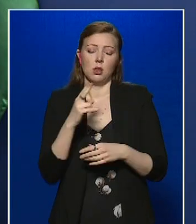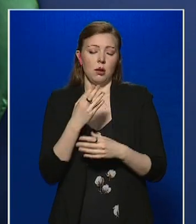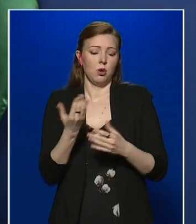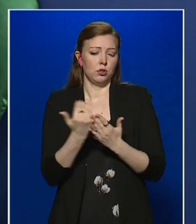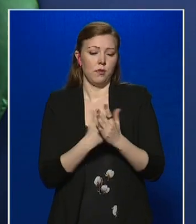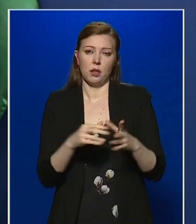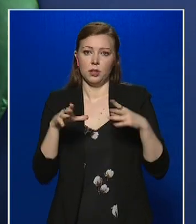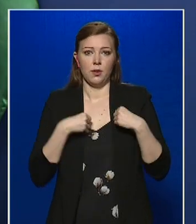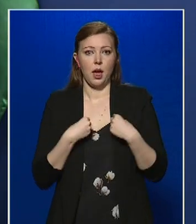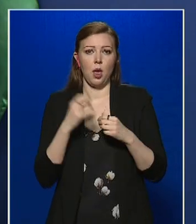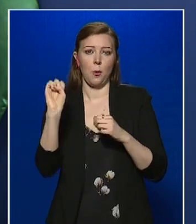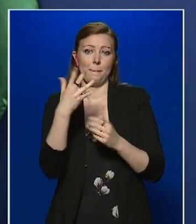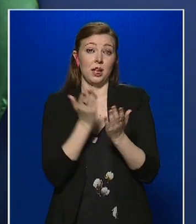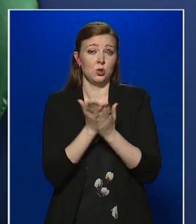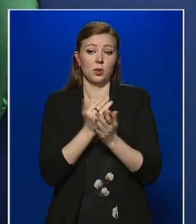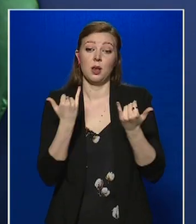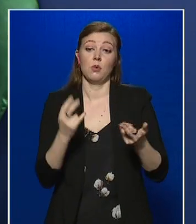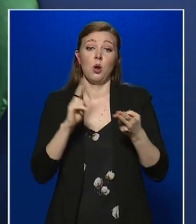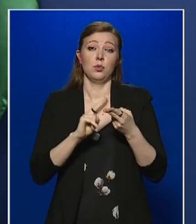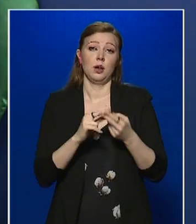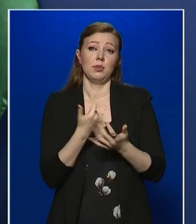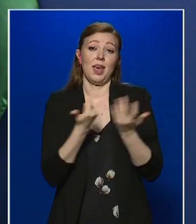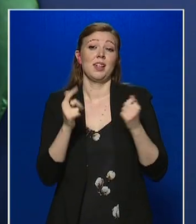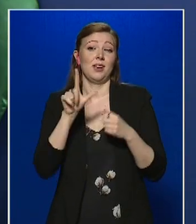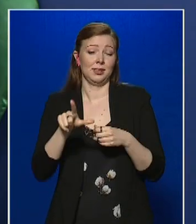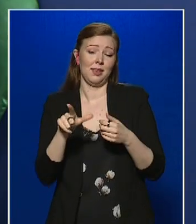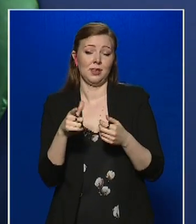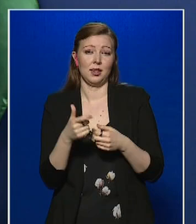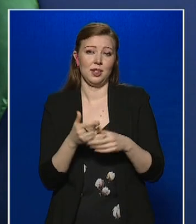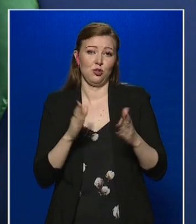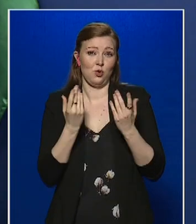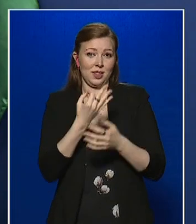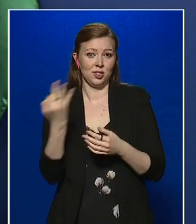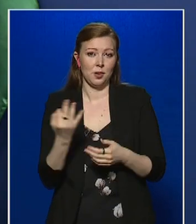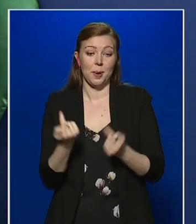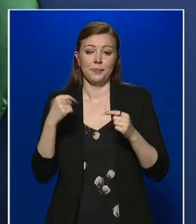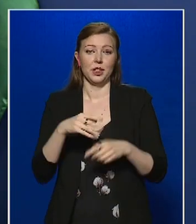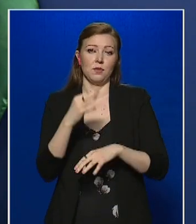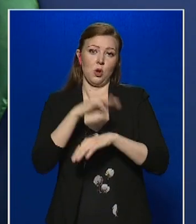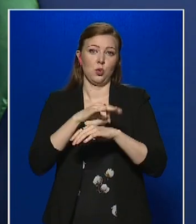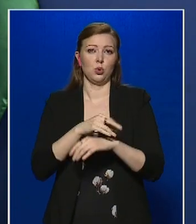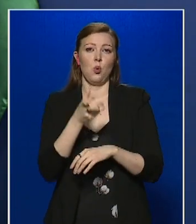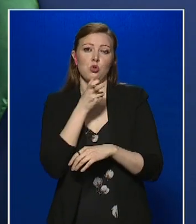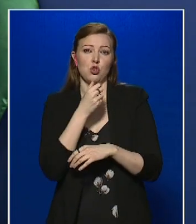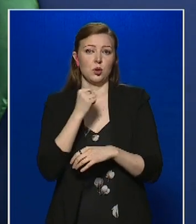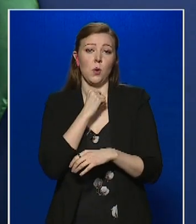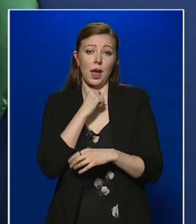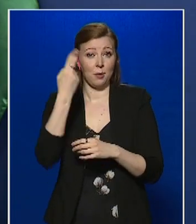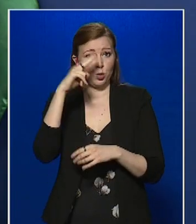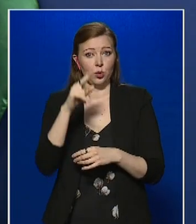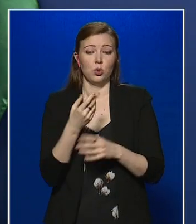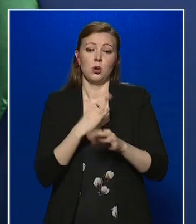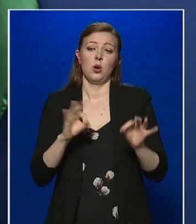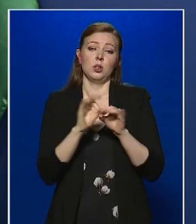országos mentőszolgálat ma ünnepli a 72. születésnapját, és itt van velünk dr. Csató Gábor úr, az Országos